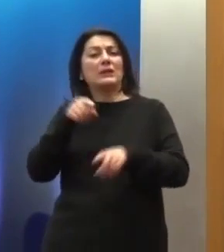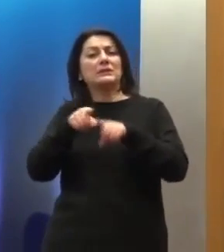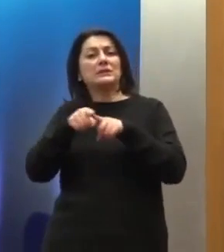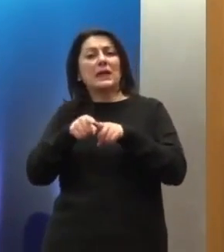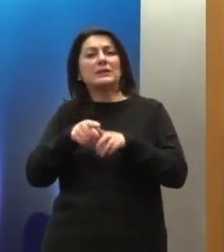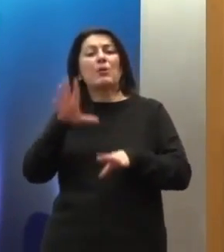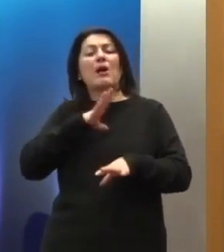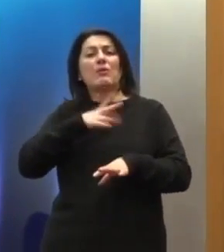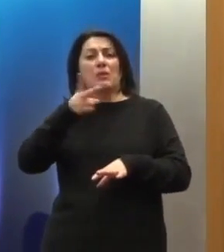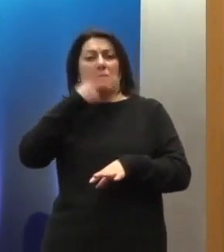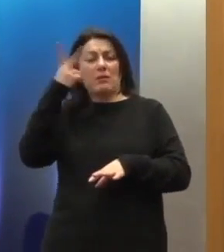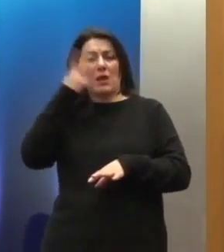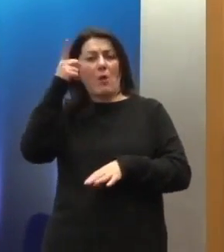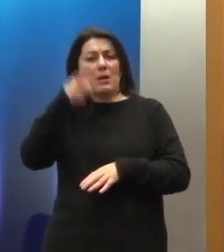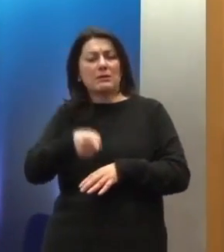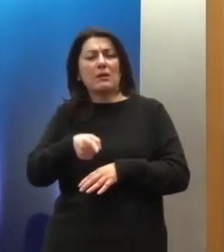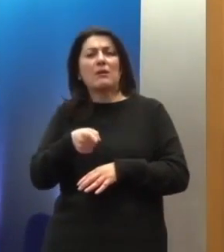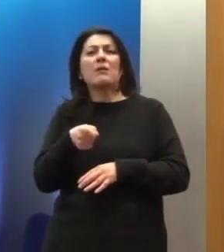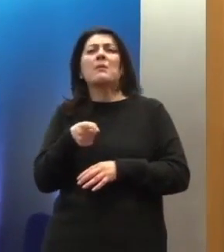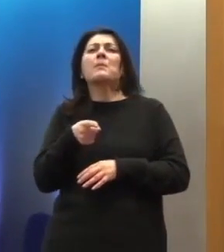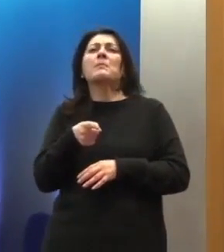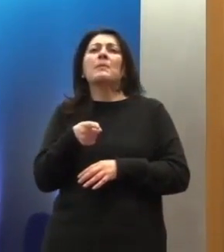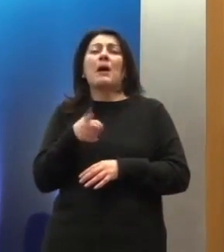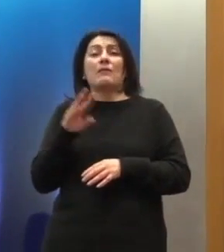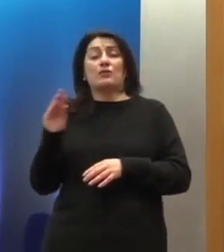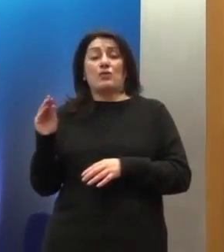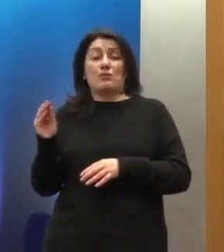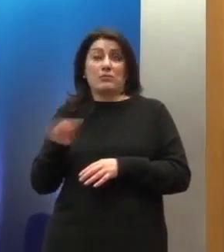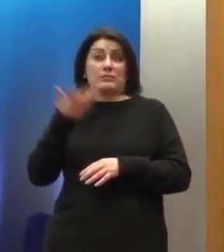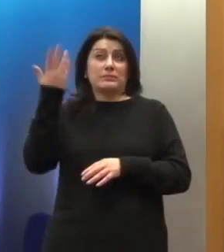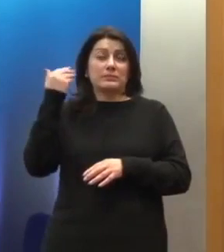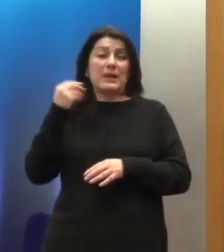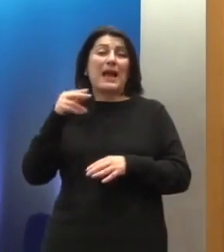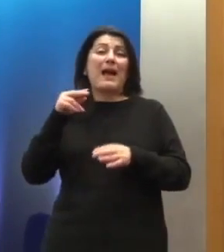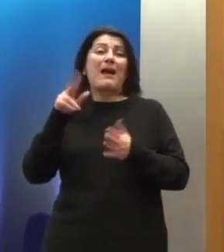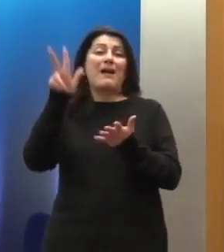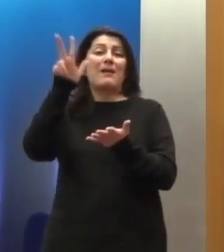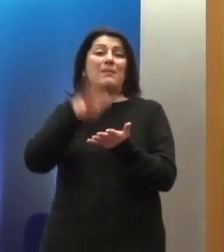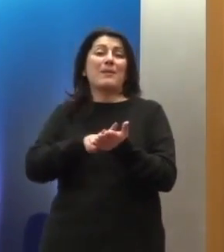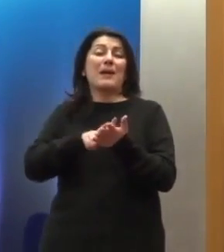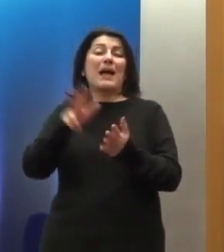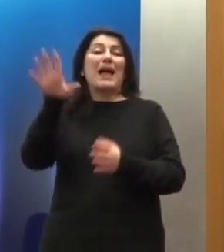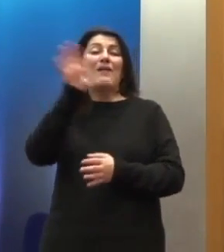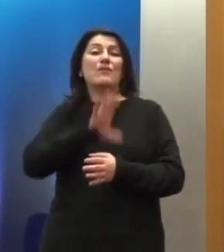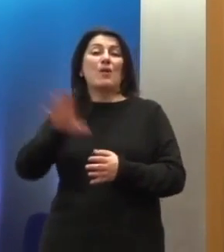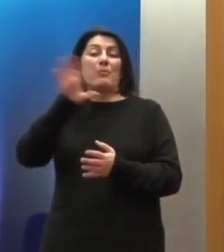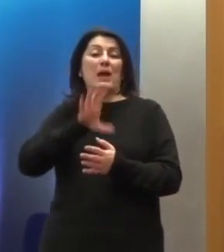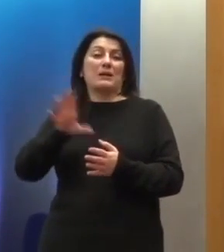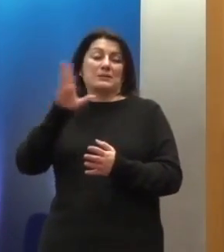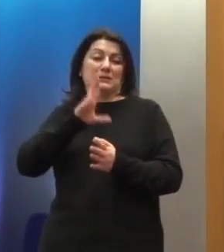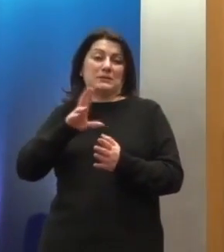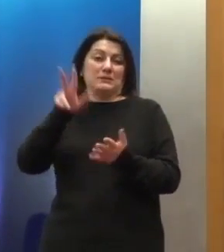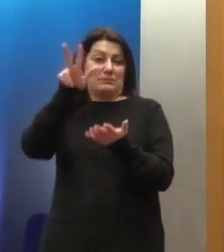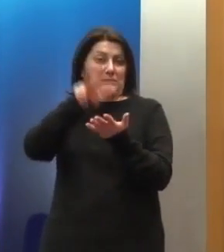γίνει από την εποχή της Ευρωπαϊκής Επικύρωσης της Ευρωπαϊκής Σύμβασης Δικαιωμάτων του Ανθρώπου. Στην ουσία, ο